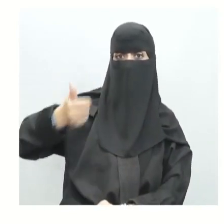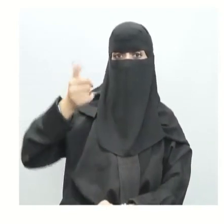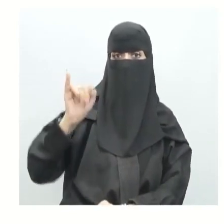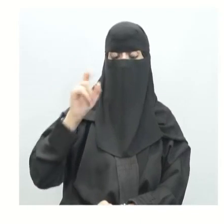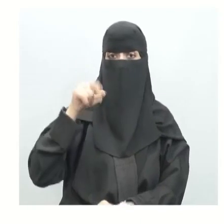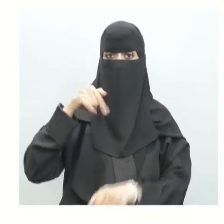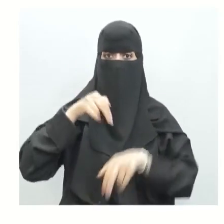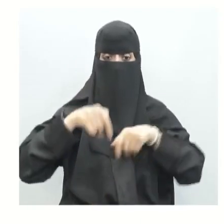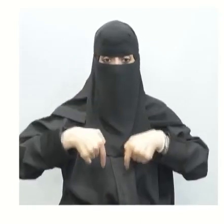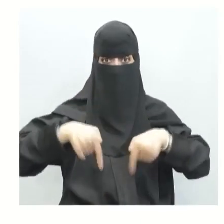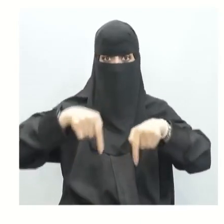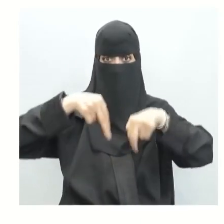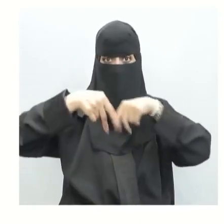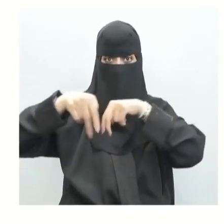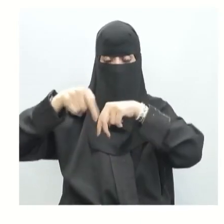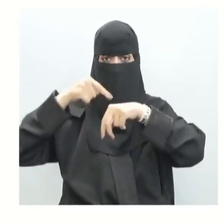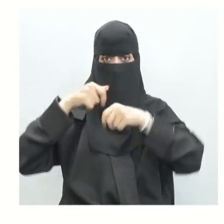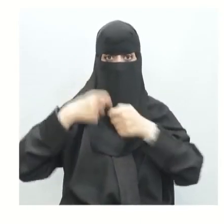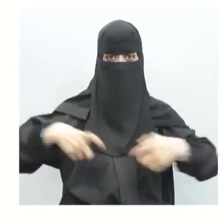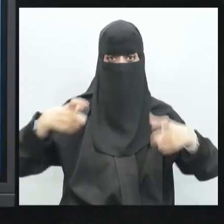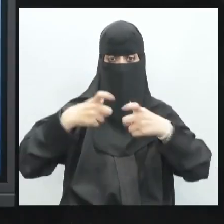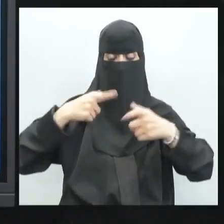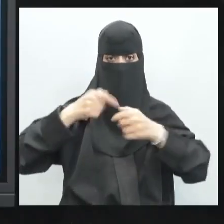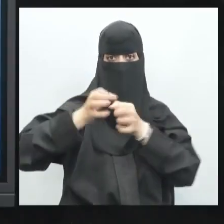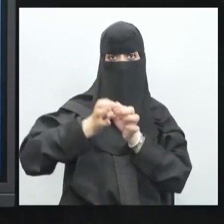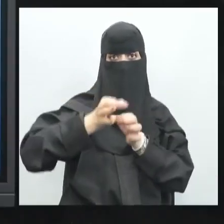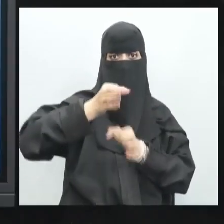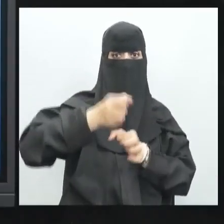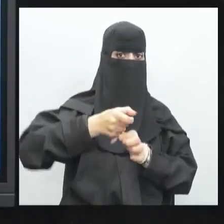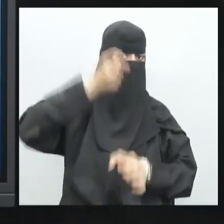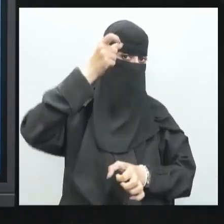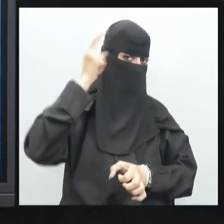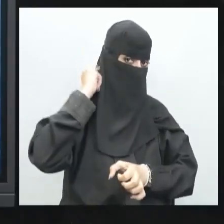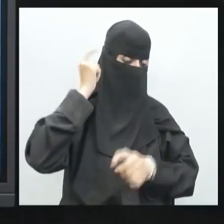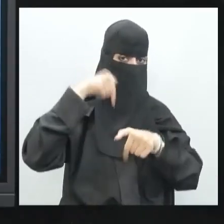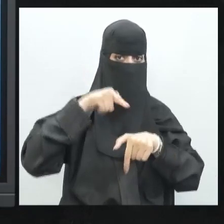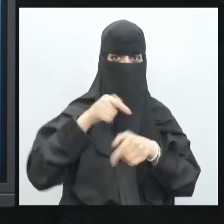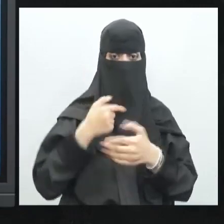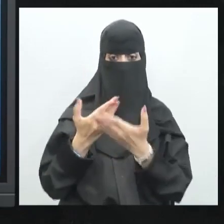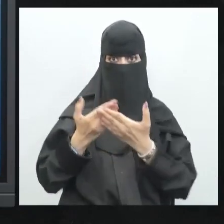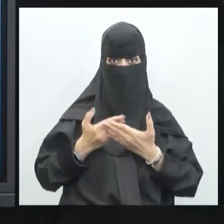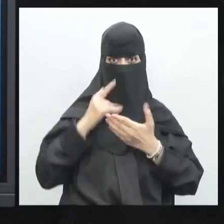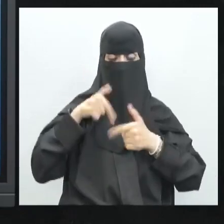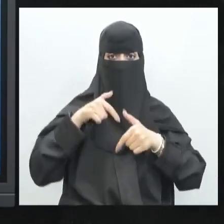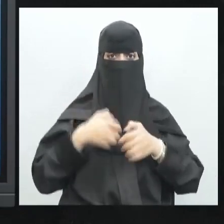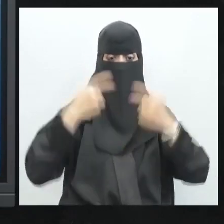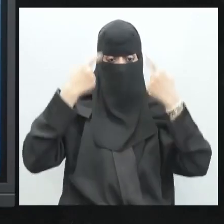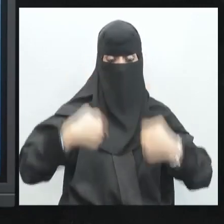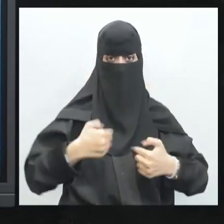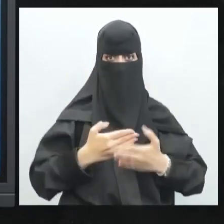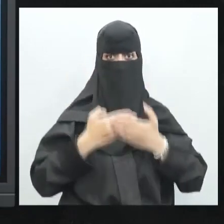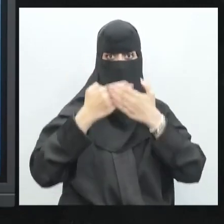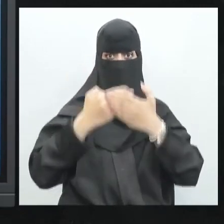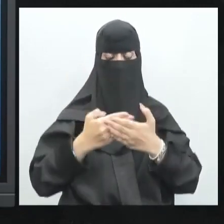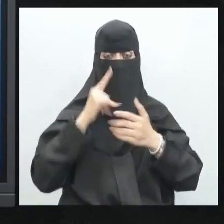الساقين والحوض والعامود الفقري جميعها تدعم الجسم جميعها تعمل على دعامة الجسم تقدم الدعامة